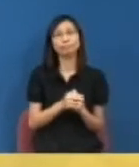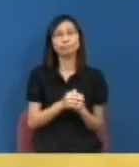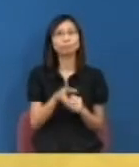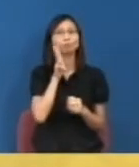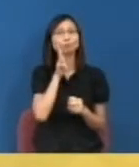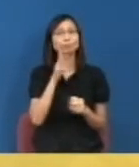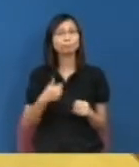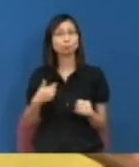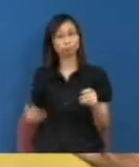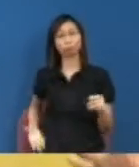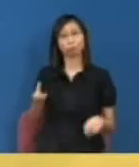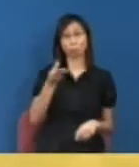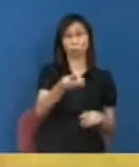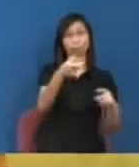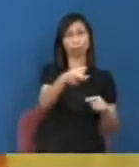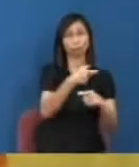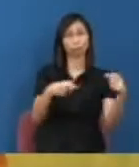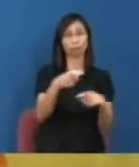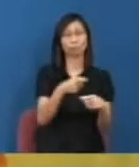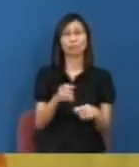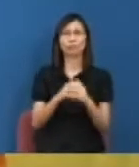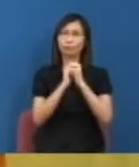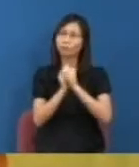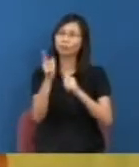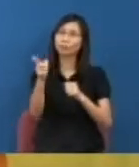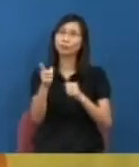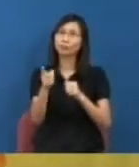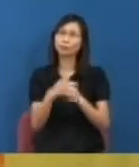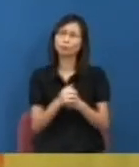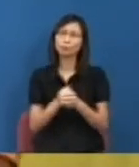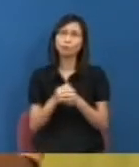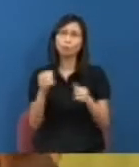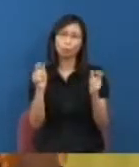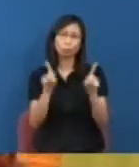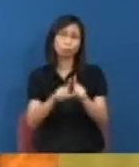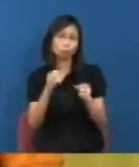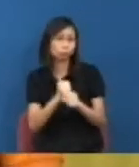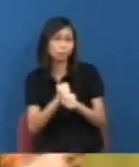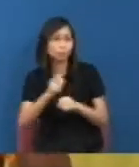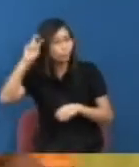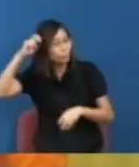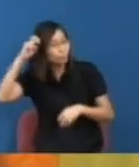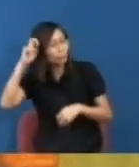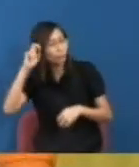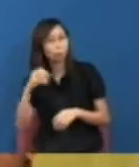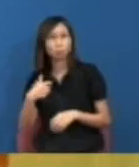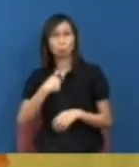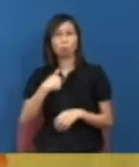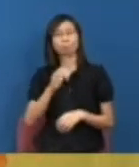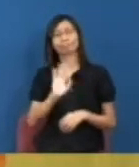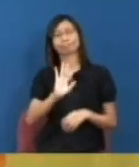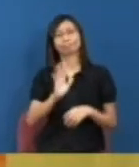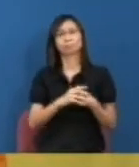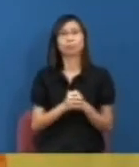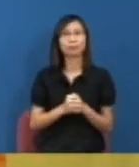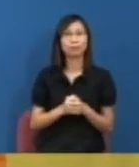說我捐了錢給你但是麻煩請你同事不要做一些研究是弄衰我或者你不要做一些研究是揭碼一些私隱的那會